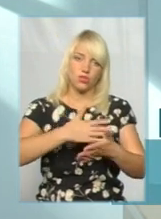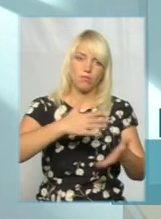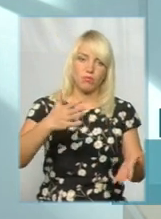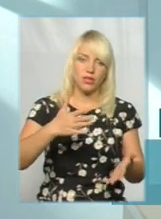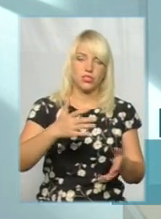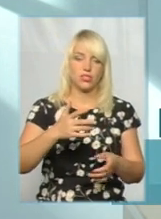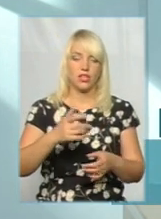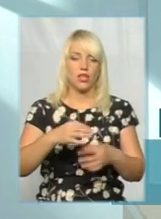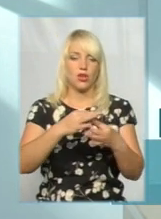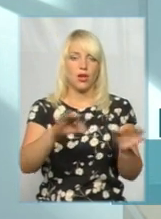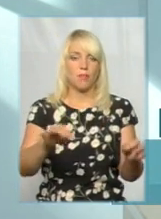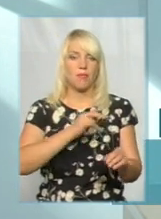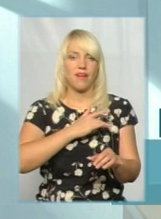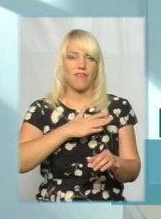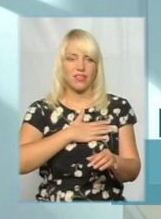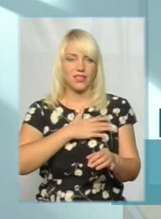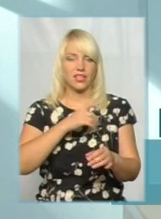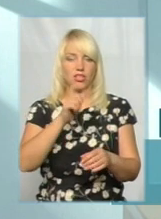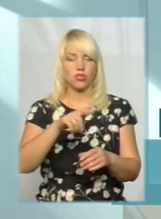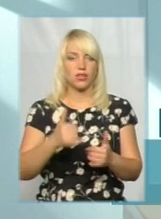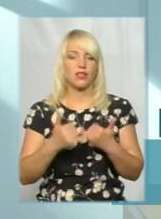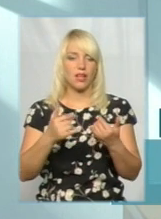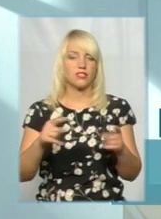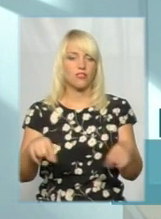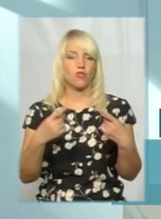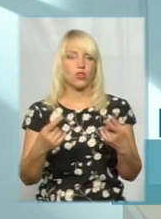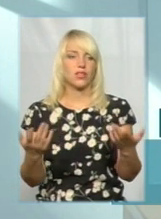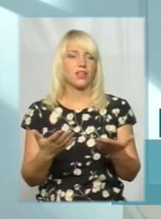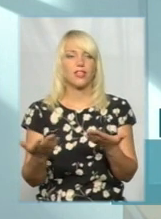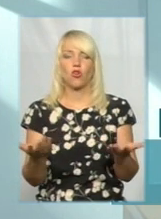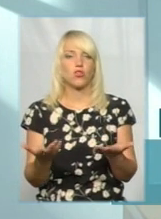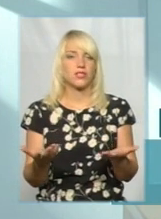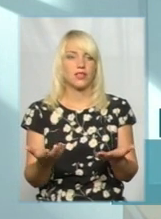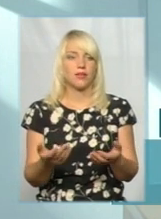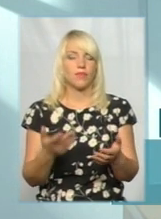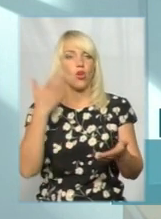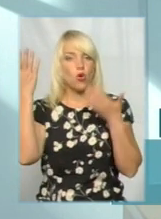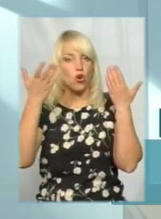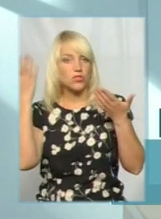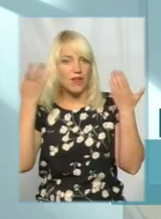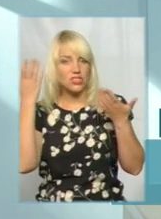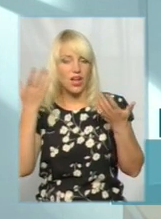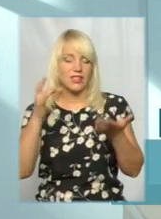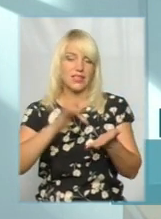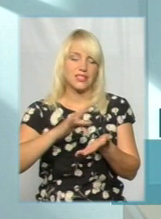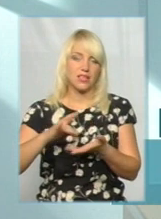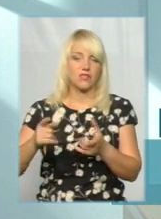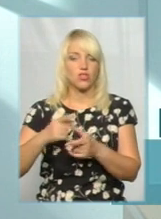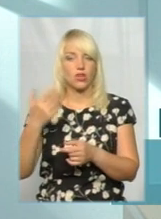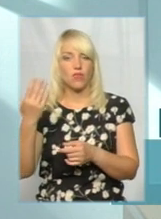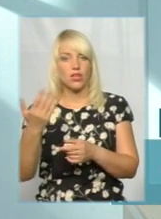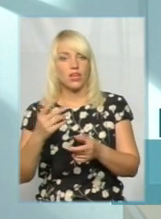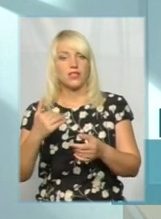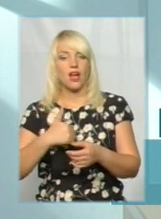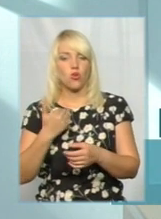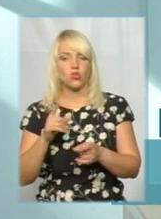приватного капіталу для створення якихось розважальних центрів? Чи вони захочуть, щоб